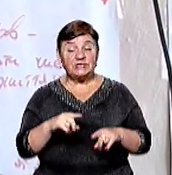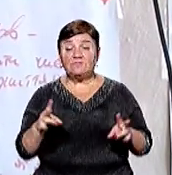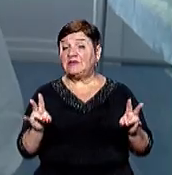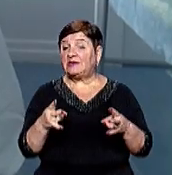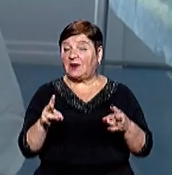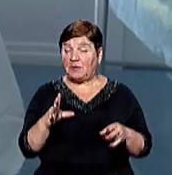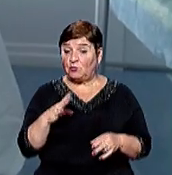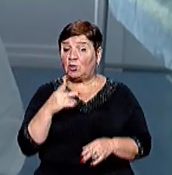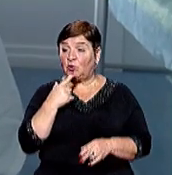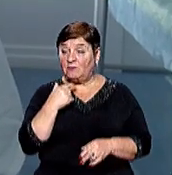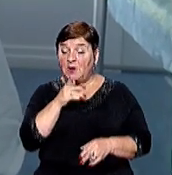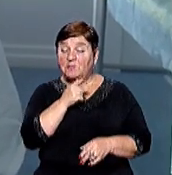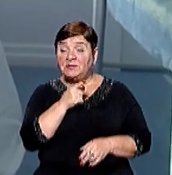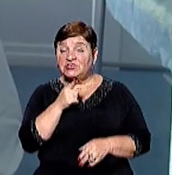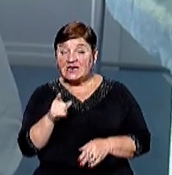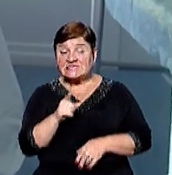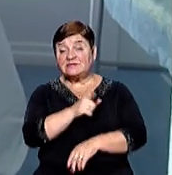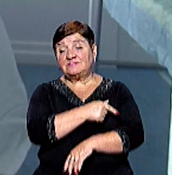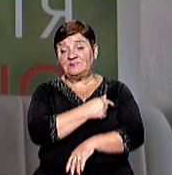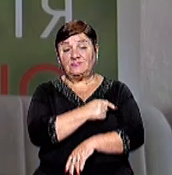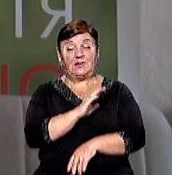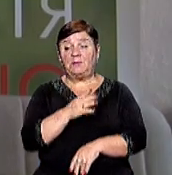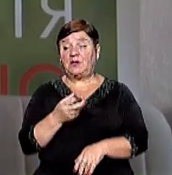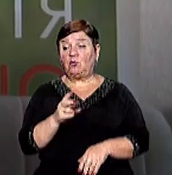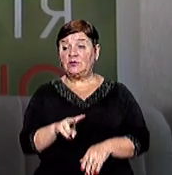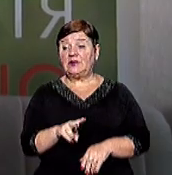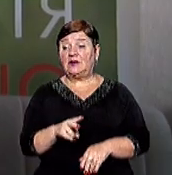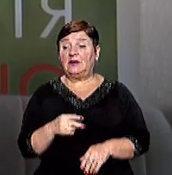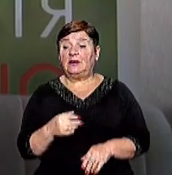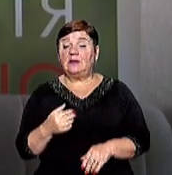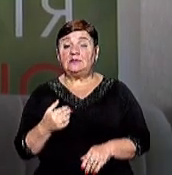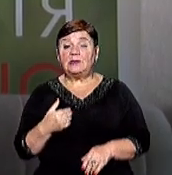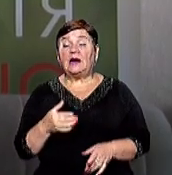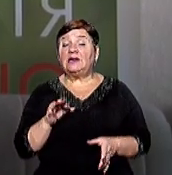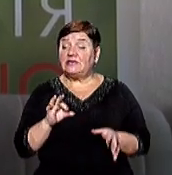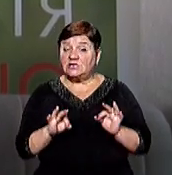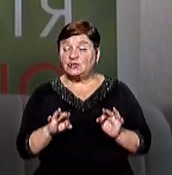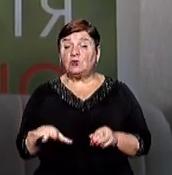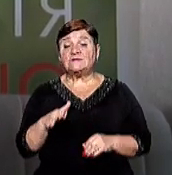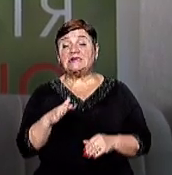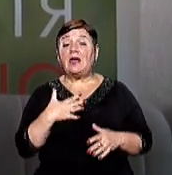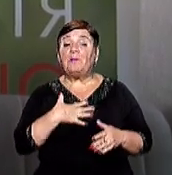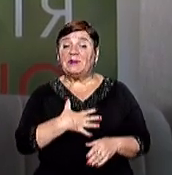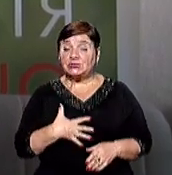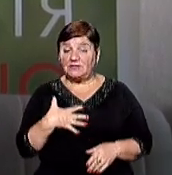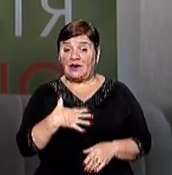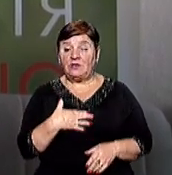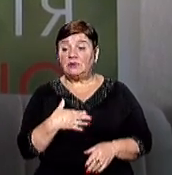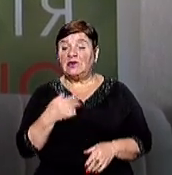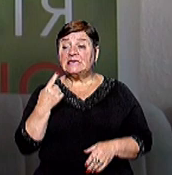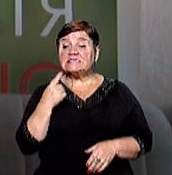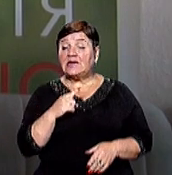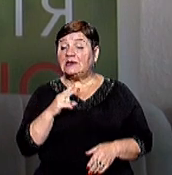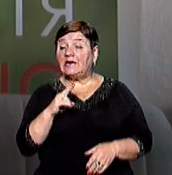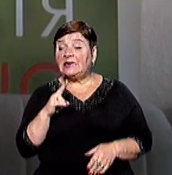кров, під час карантину не відвідувала б медичні заклади І переживають, діти за мене переживають, тому що, знаєте,